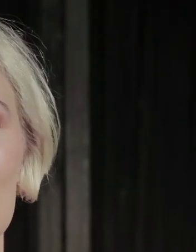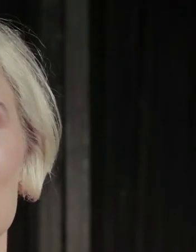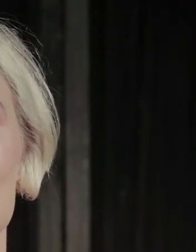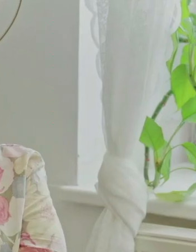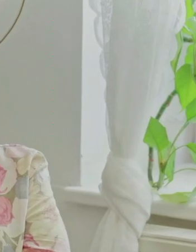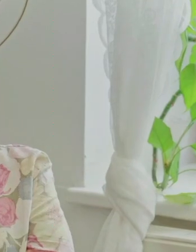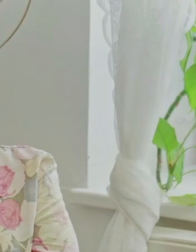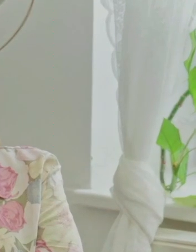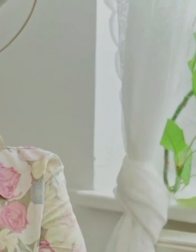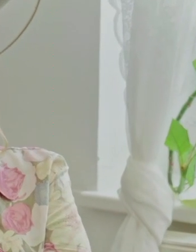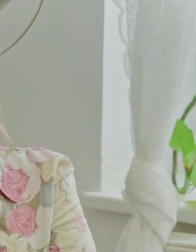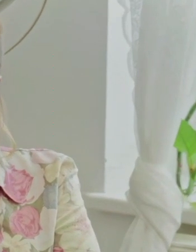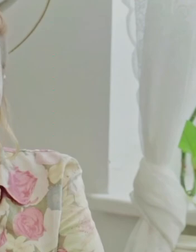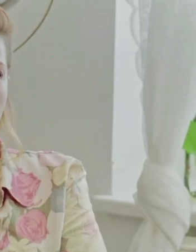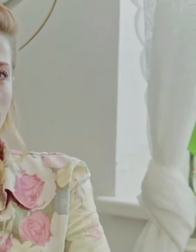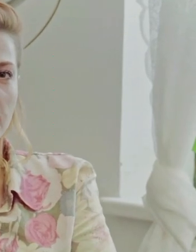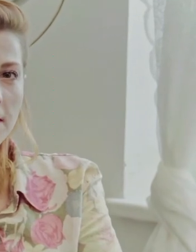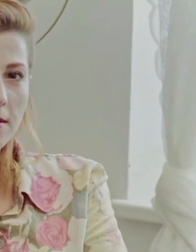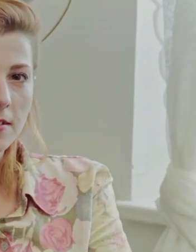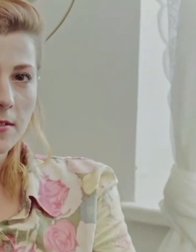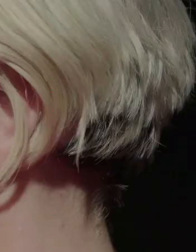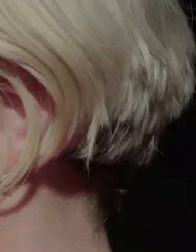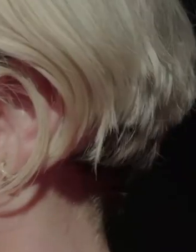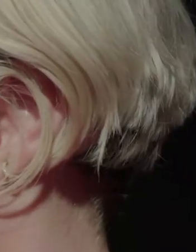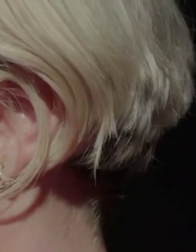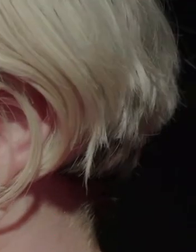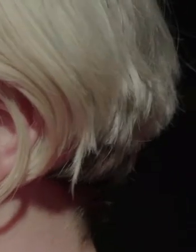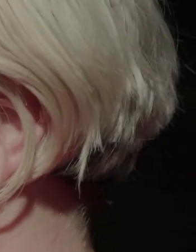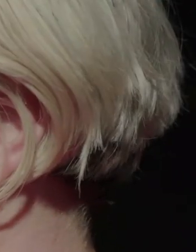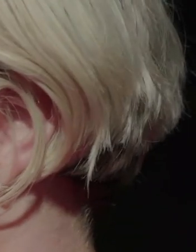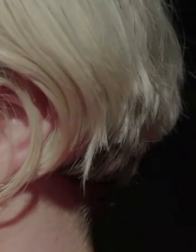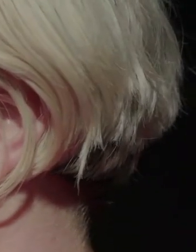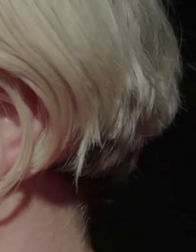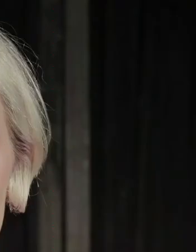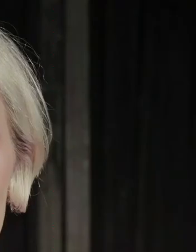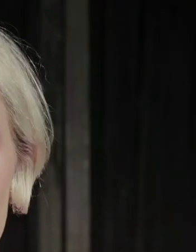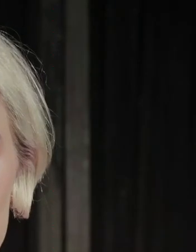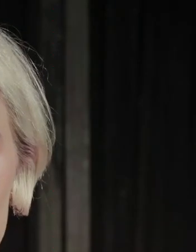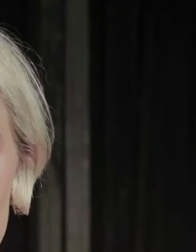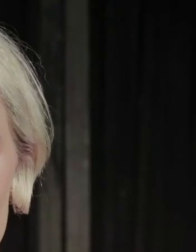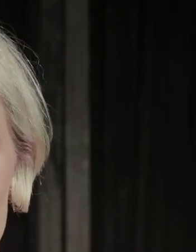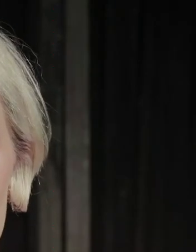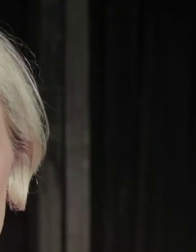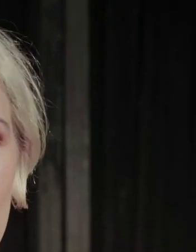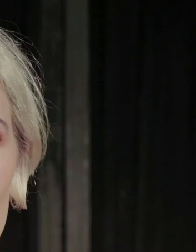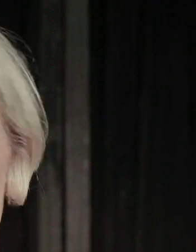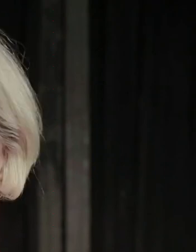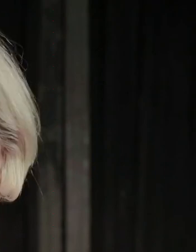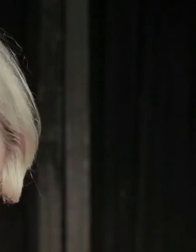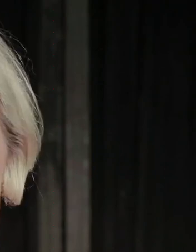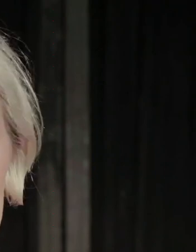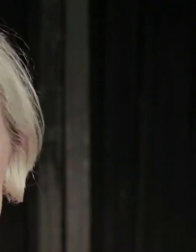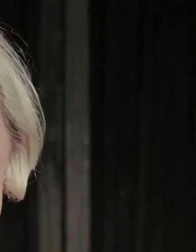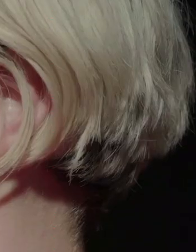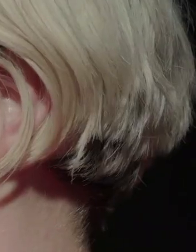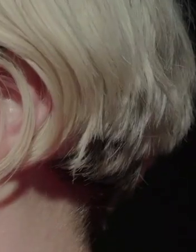wird aus Dunkellicht. Drum tun wir das, was wichtig ist. Lieben darf man, wen man mag. Durch Farben wär das erst ein Tag, ob Mann, ob Frau